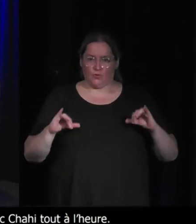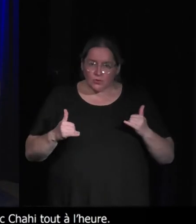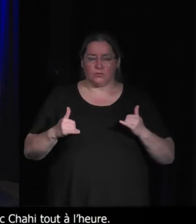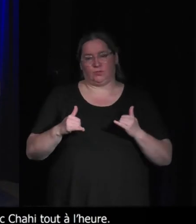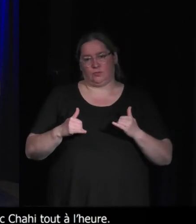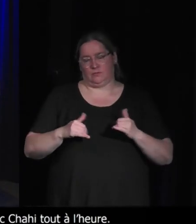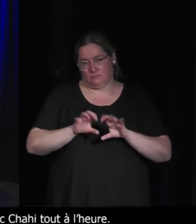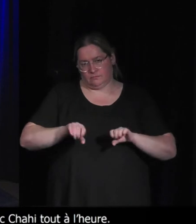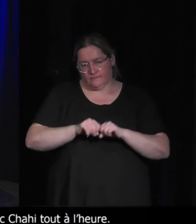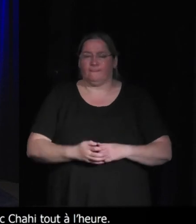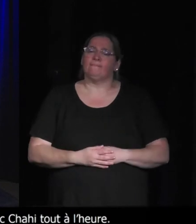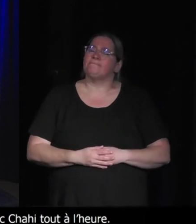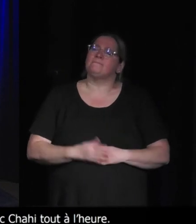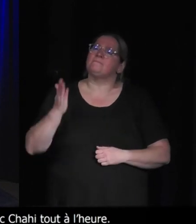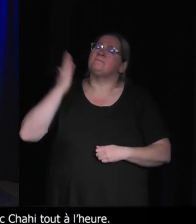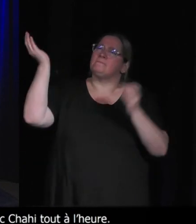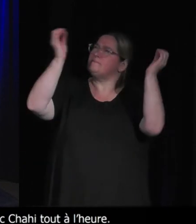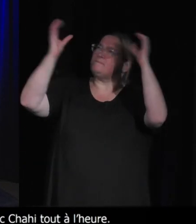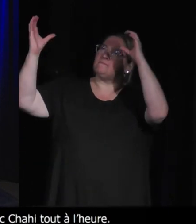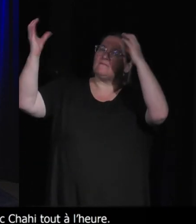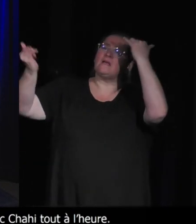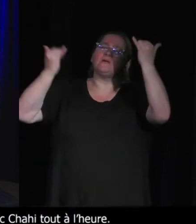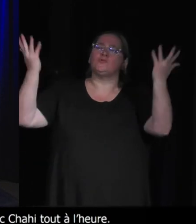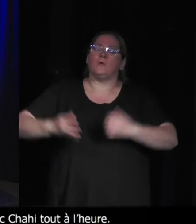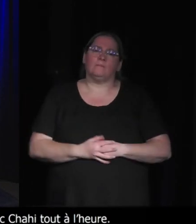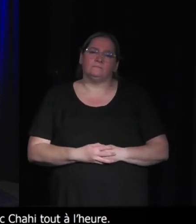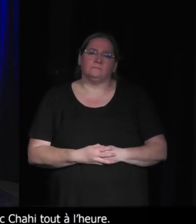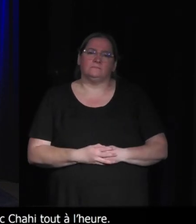Quel imaginaire peut-être pour le futur si on se, si on,